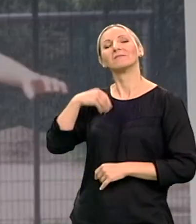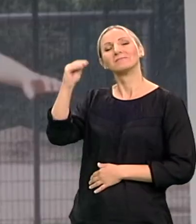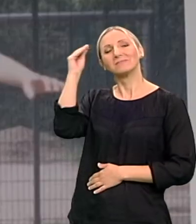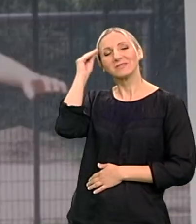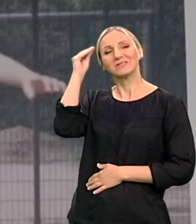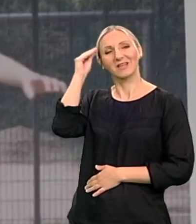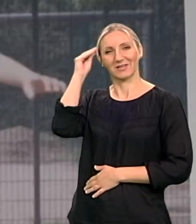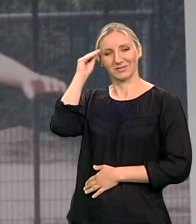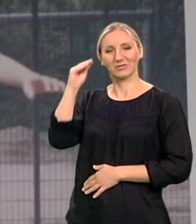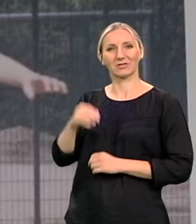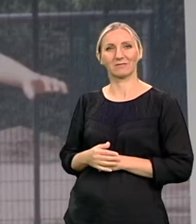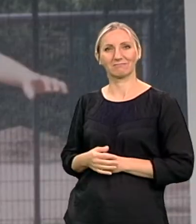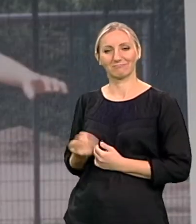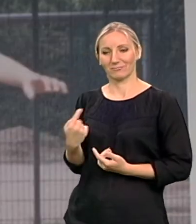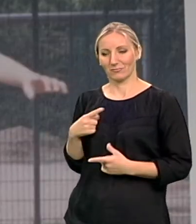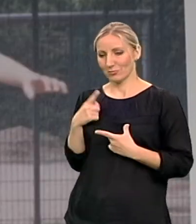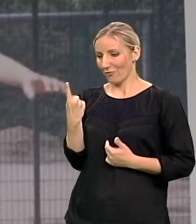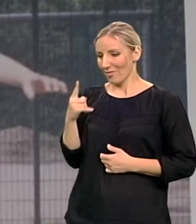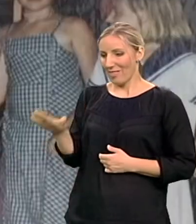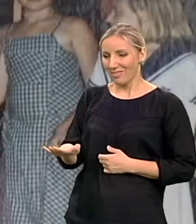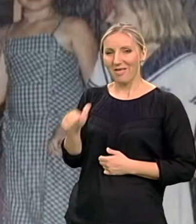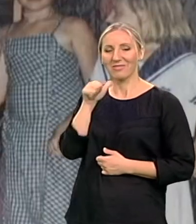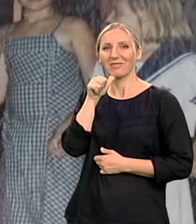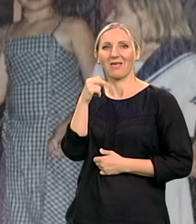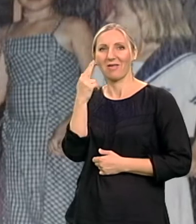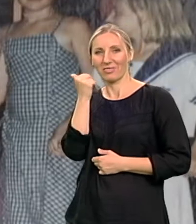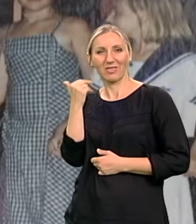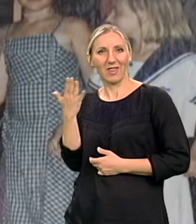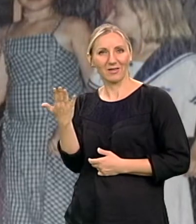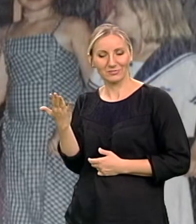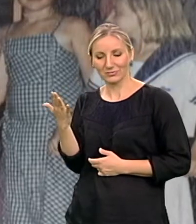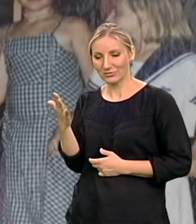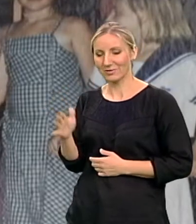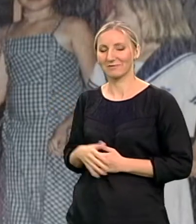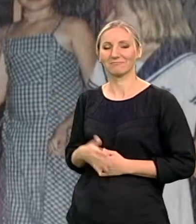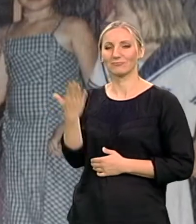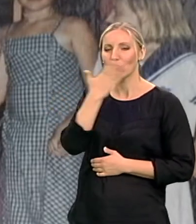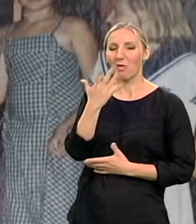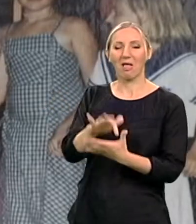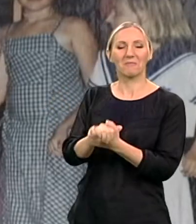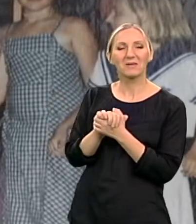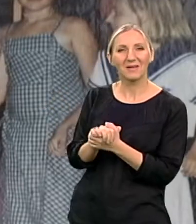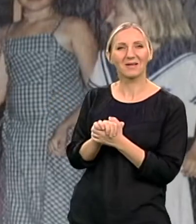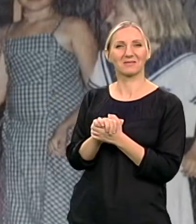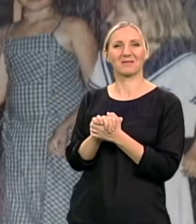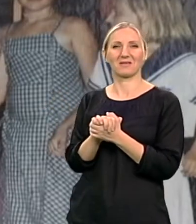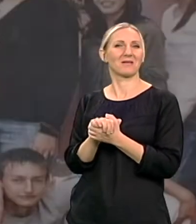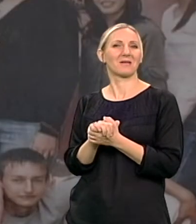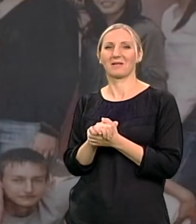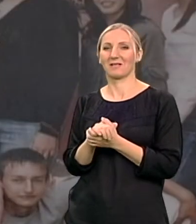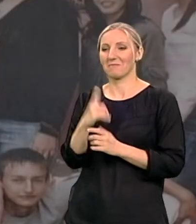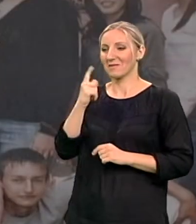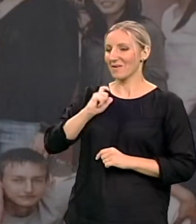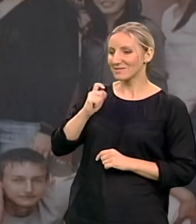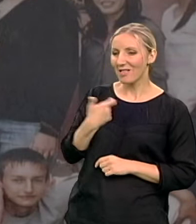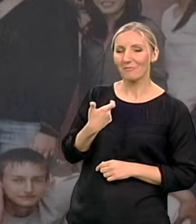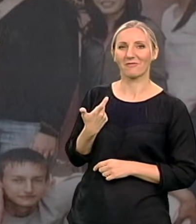proživjela jedno dete i jedan tineđer, sve to sam ja proživjela. To su bile škola, prijatelji, neka prva zaljubljivanja,